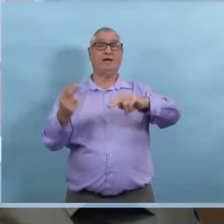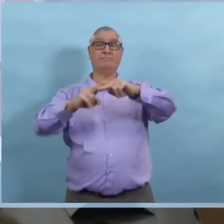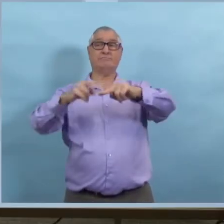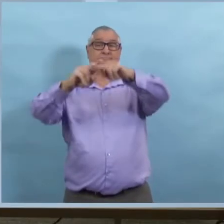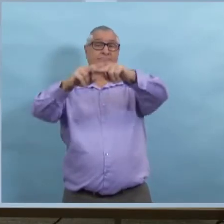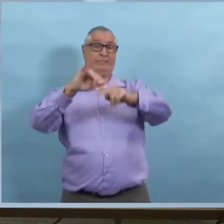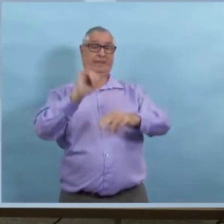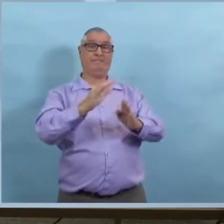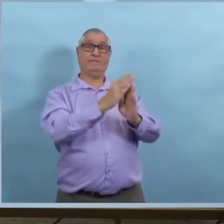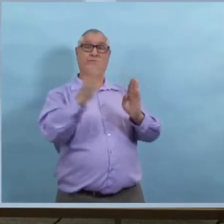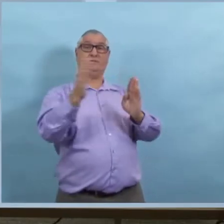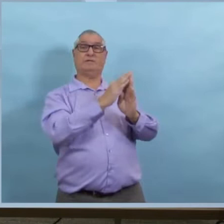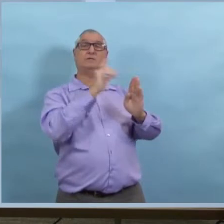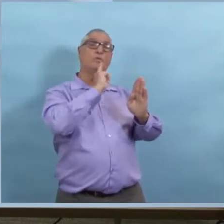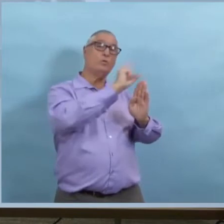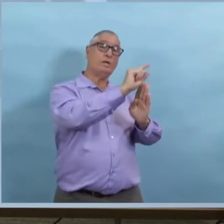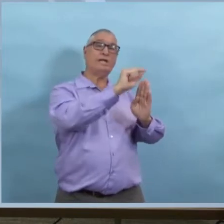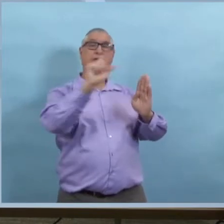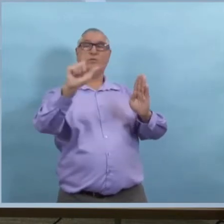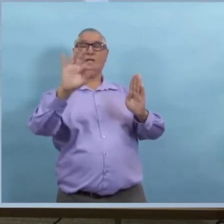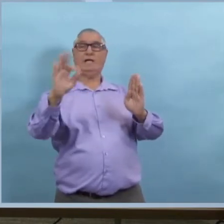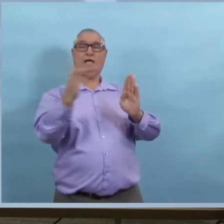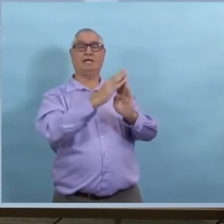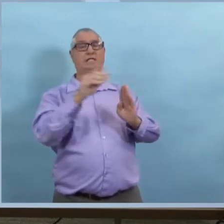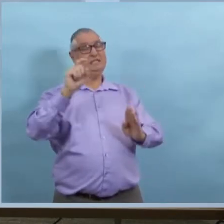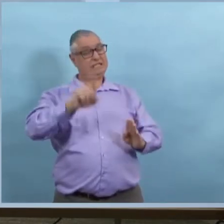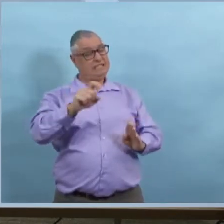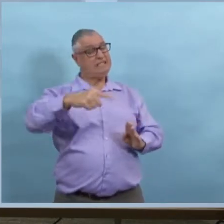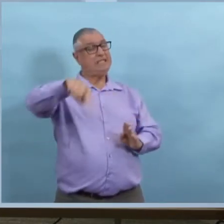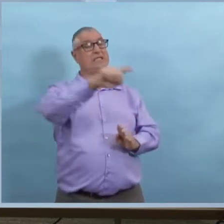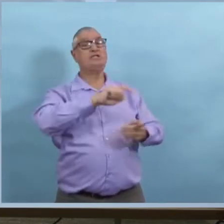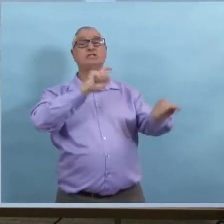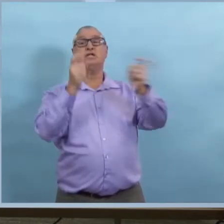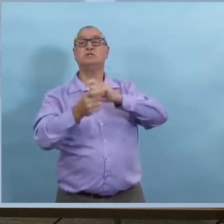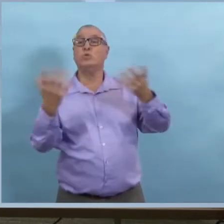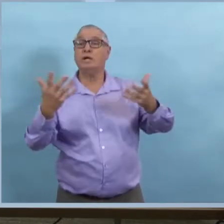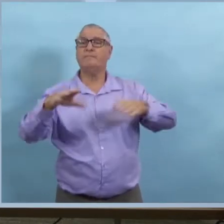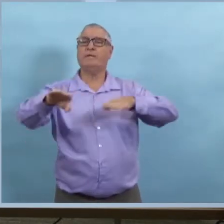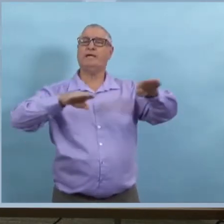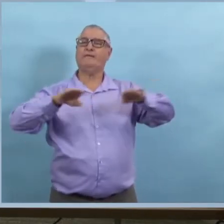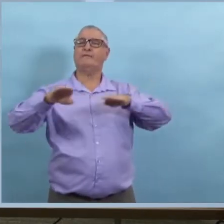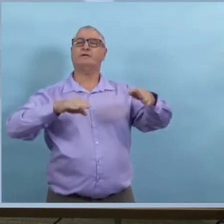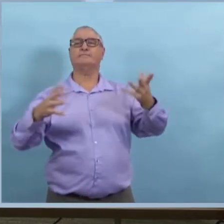surtout dans les groupes où il y a des preuves qu'il y plus grande communication, il faut les aider à changer leur comportement.